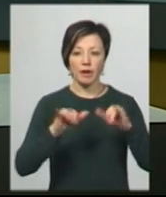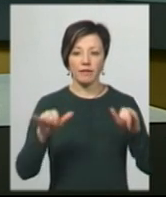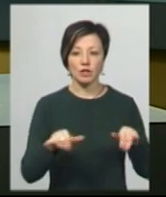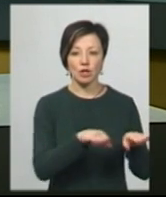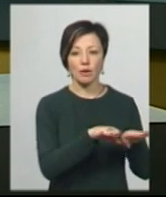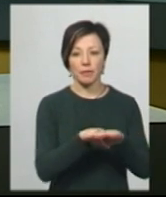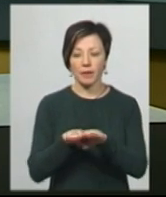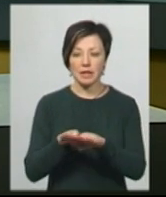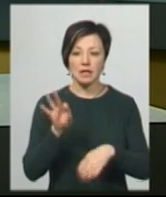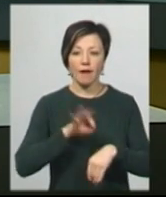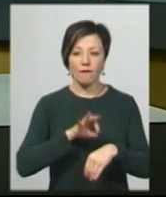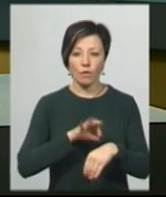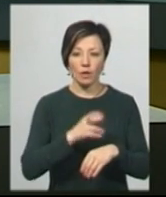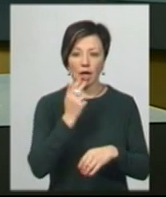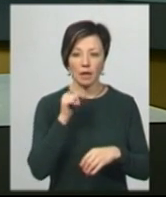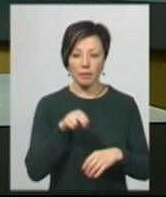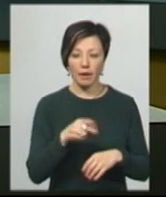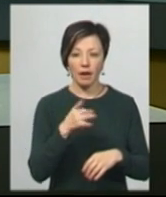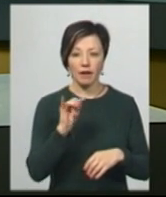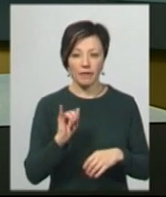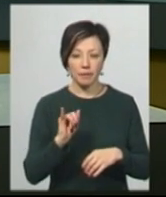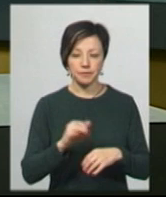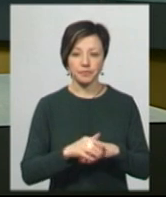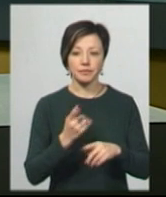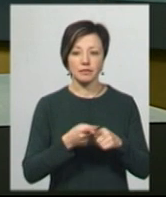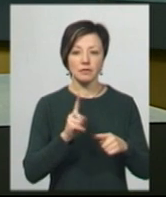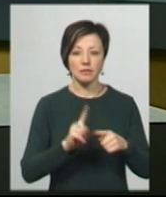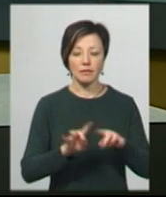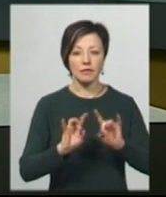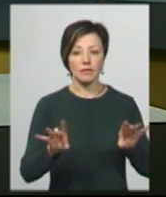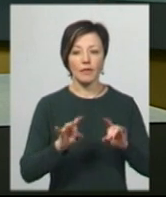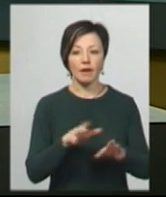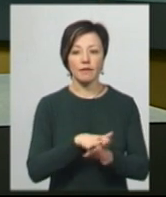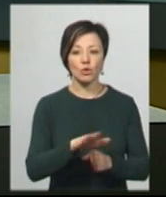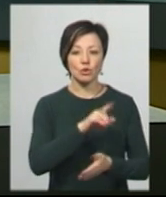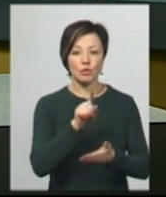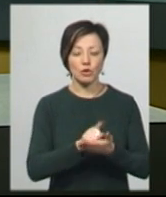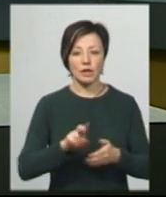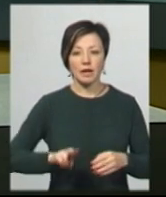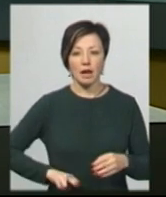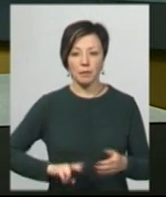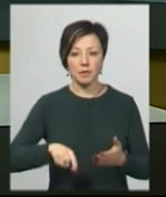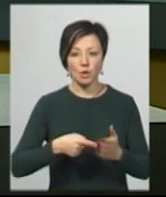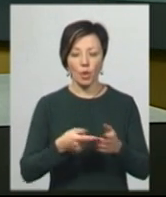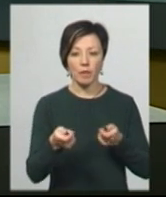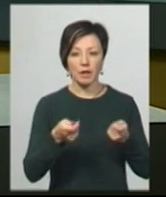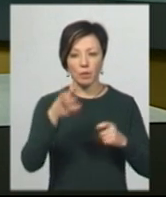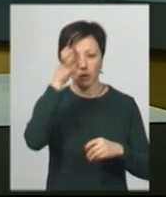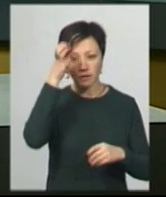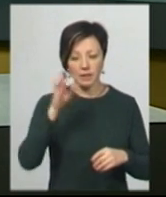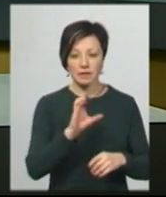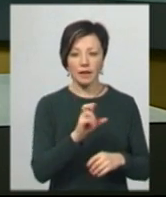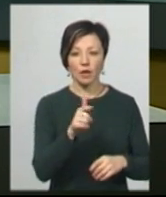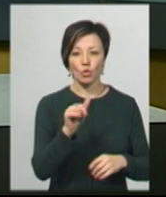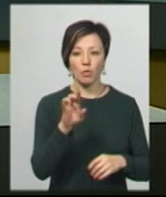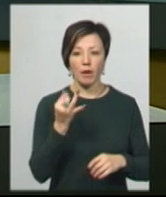під порогу захворюваності на грип та ГРВІ. Про це Суспільному розповіла виконуюча обов'язки директора міського департаменту освіти Сітлана